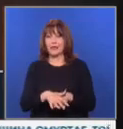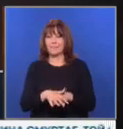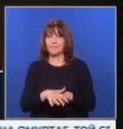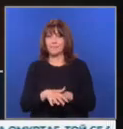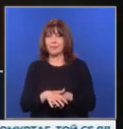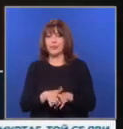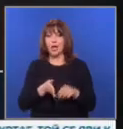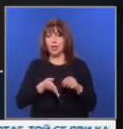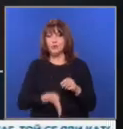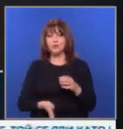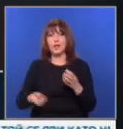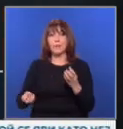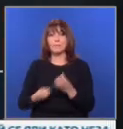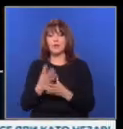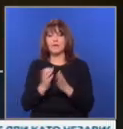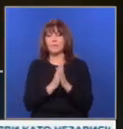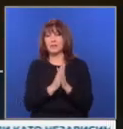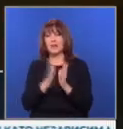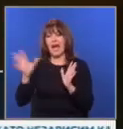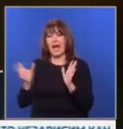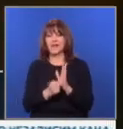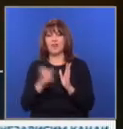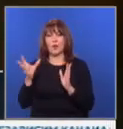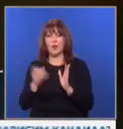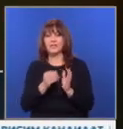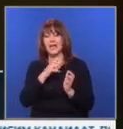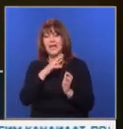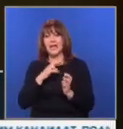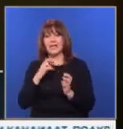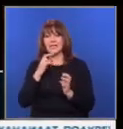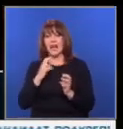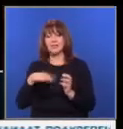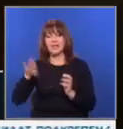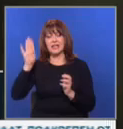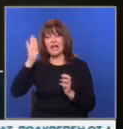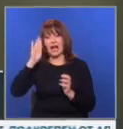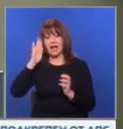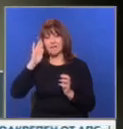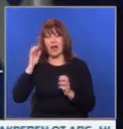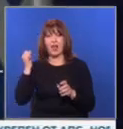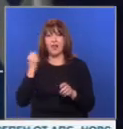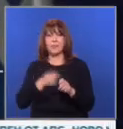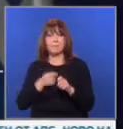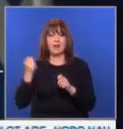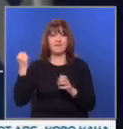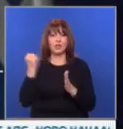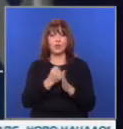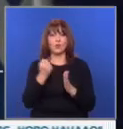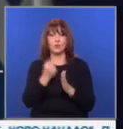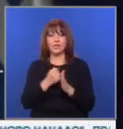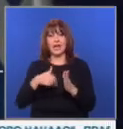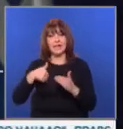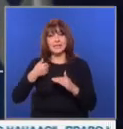Южен Бейрут. След призив за евакуация, Израелската армия нанеси удари по сгради на Алкард, Алхасан. В